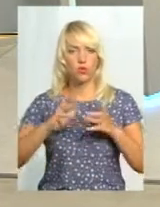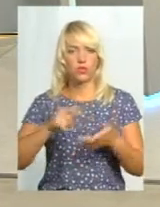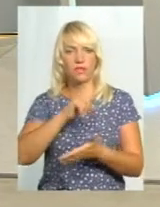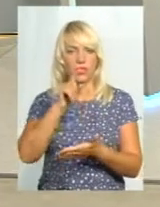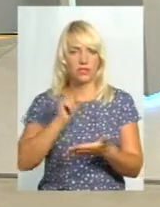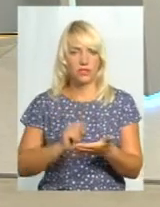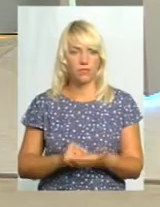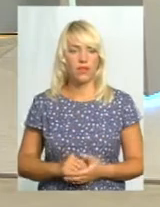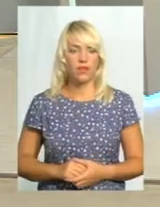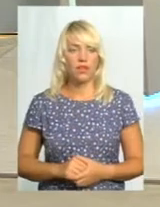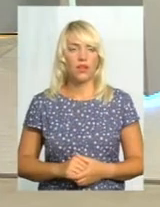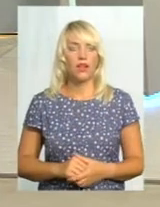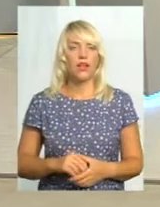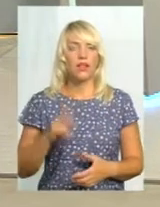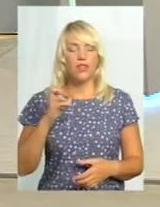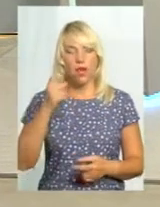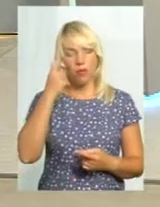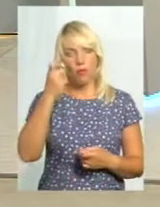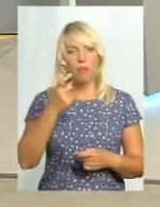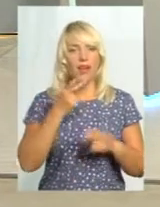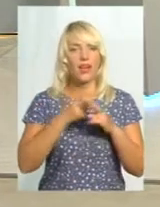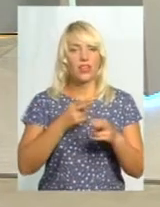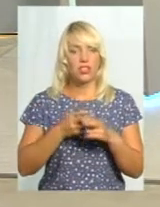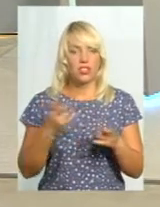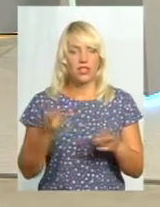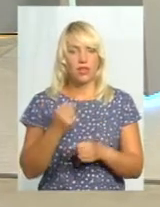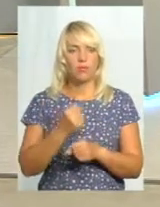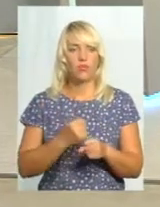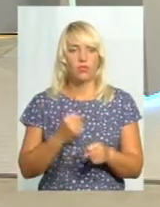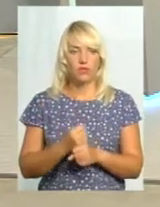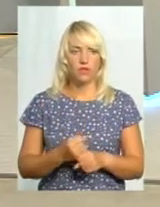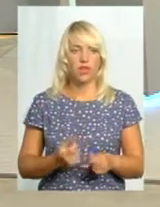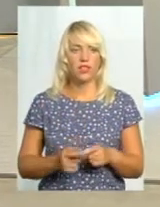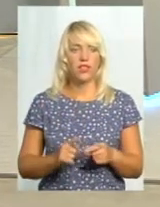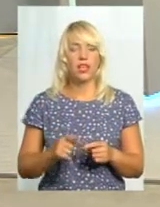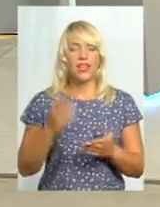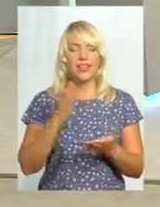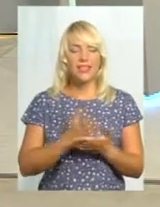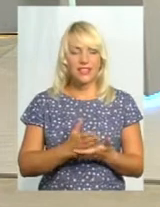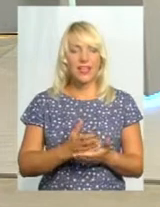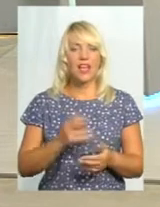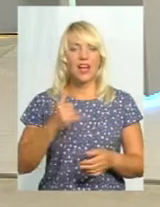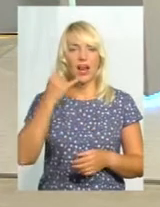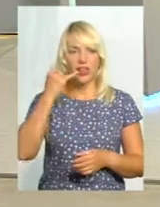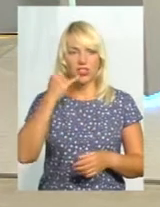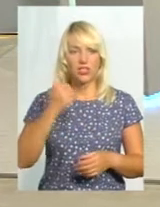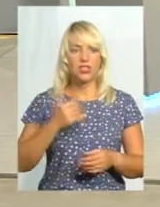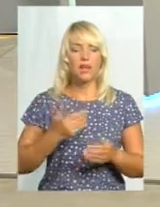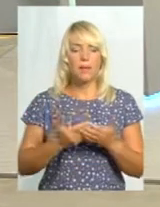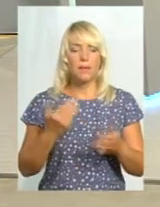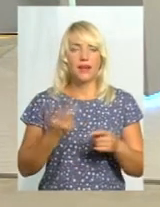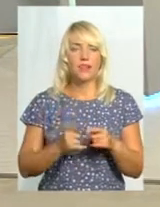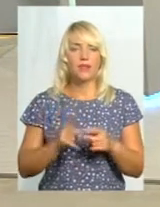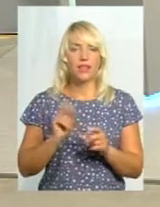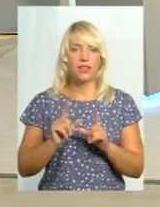Знову таки, на упередження варто працювати. Ми працюємо на упередження. Існує гаряча лінія перед тим, як їдете за